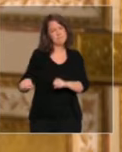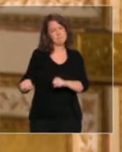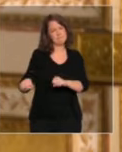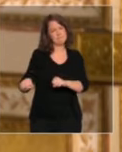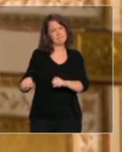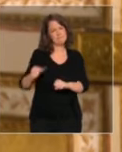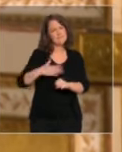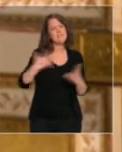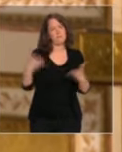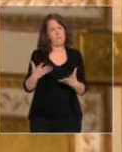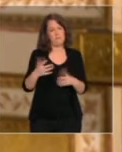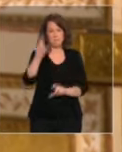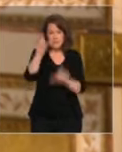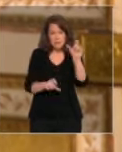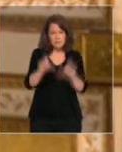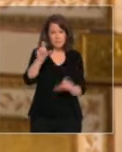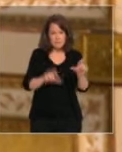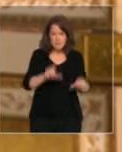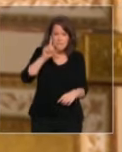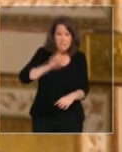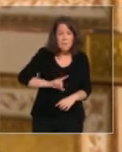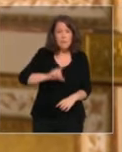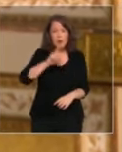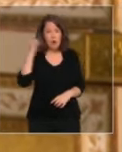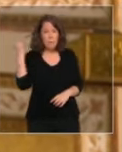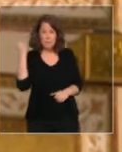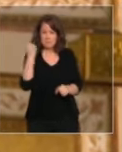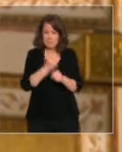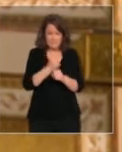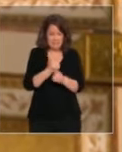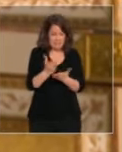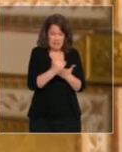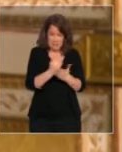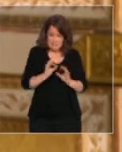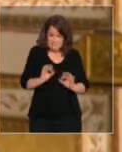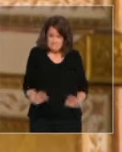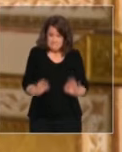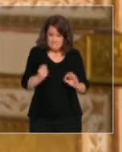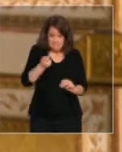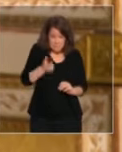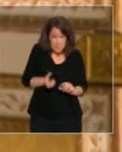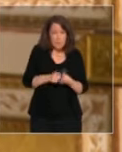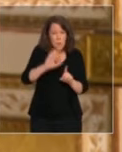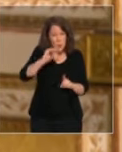sur des femmes et des hommes que nos économies reconnaissent et rémunèrent si mal.